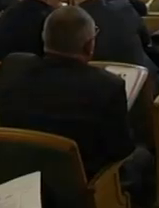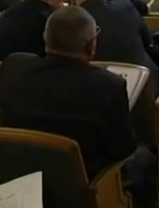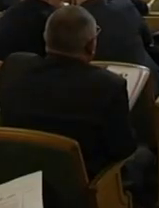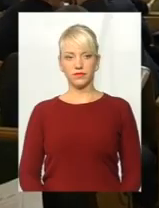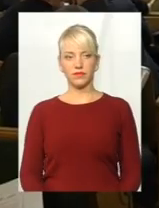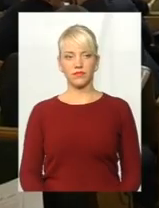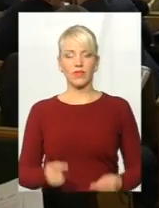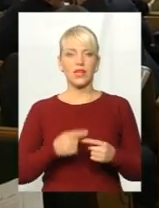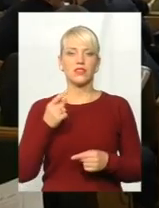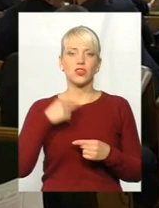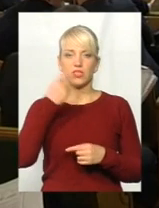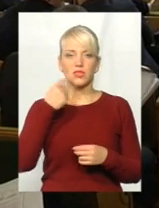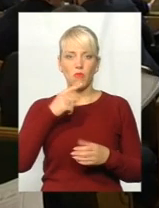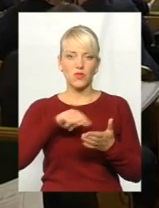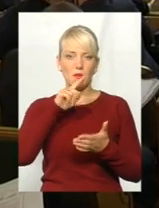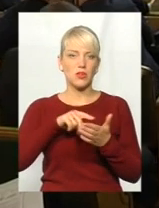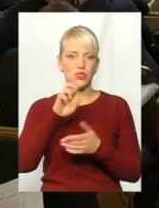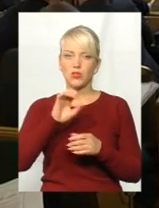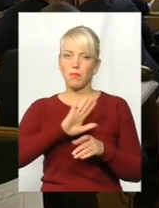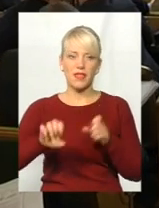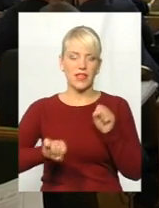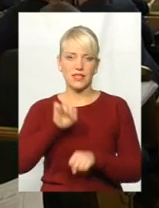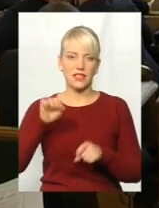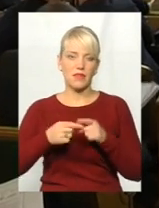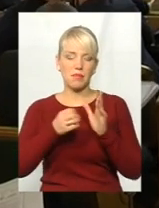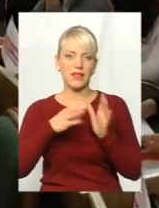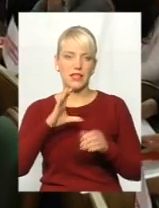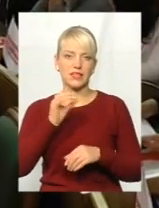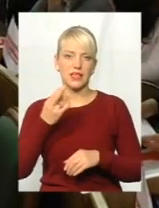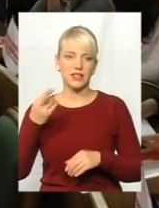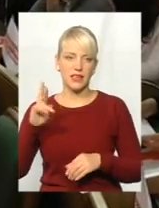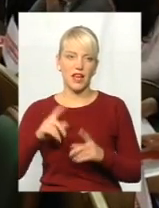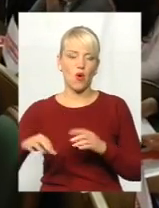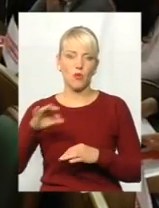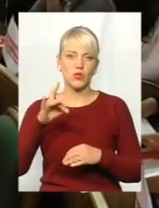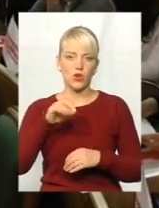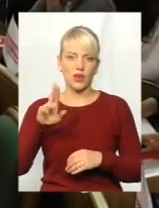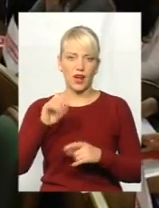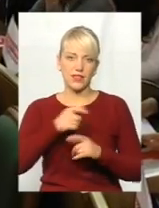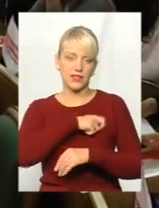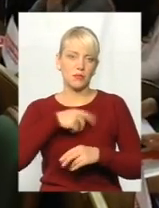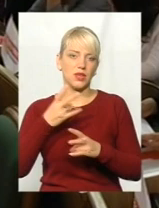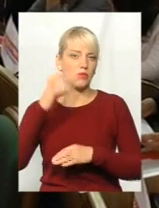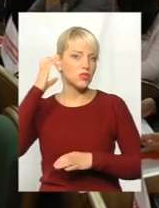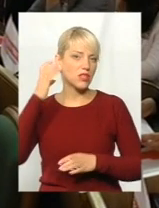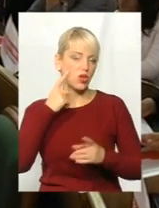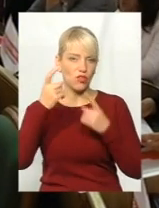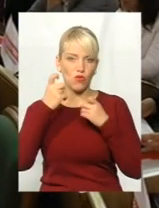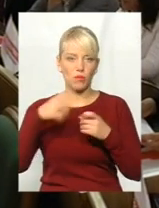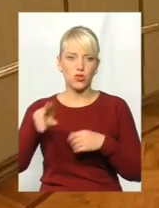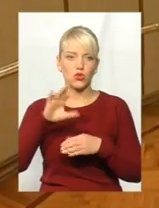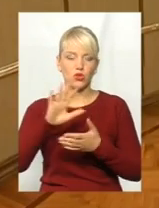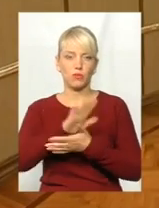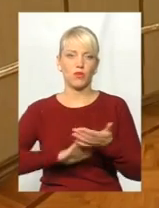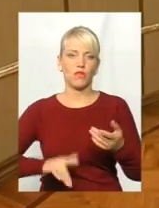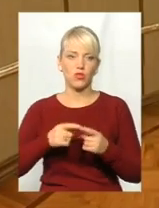Через мовне питання ледь не зірвалася 15-та сесія обласної ради. Депутати краю мали заслухати інформацію щодо